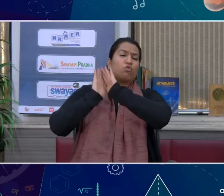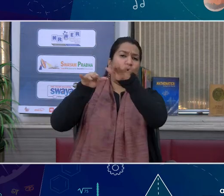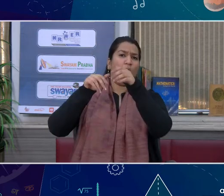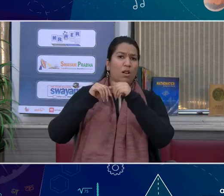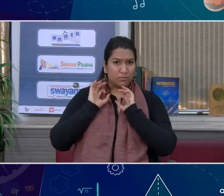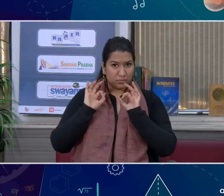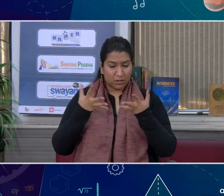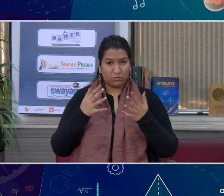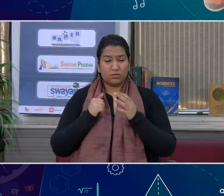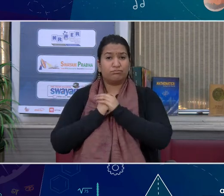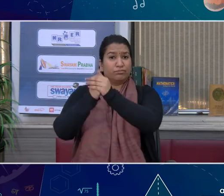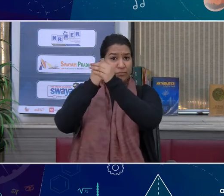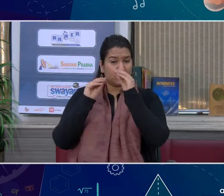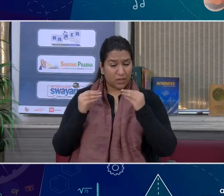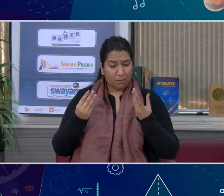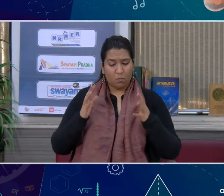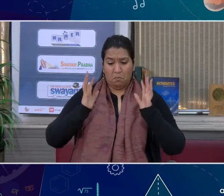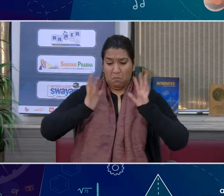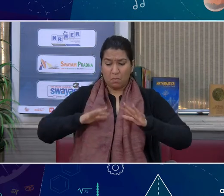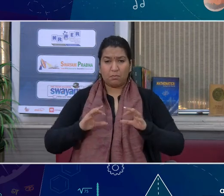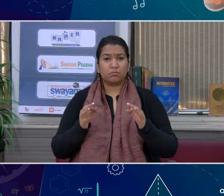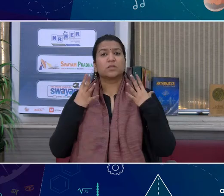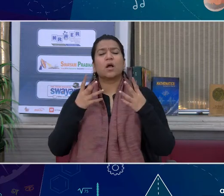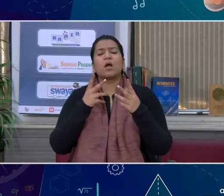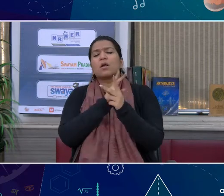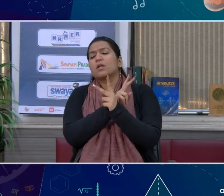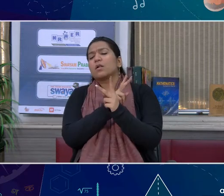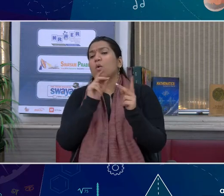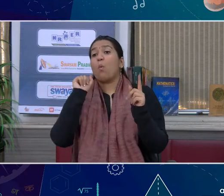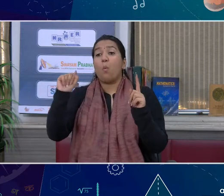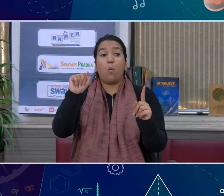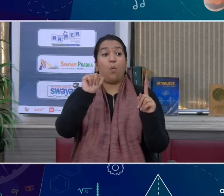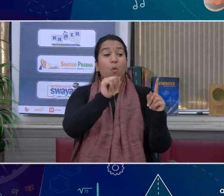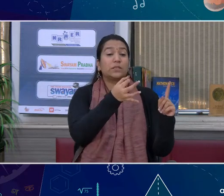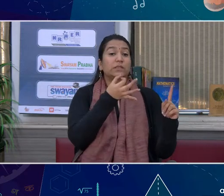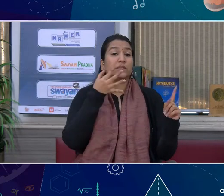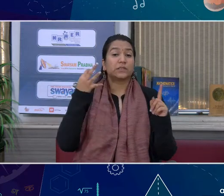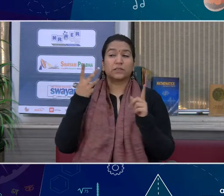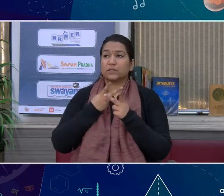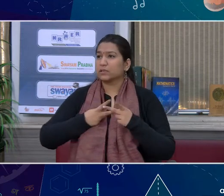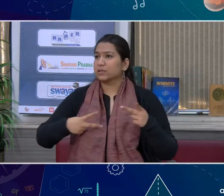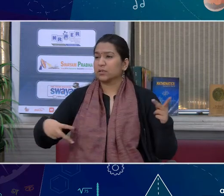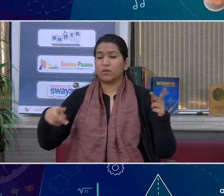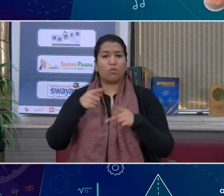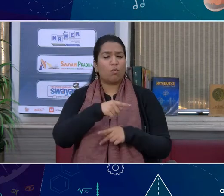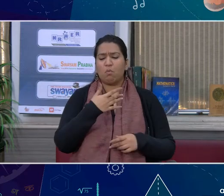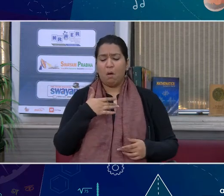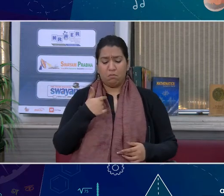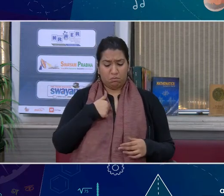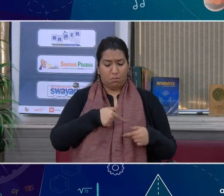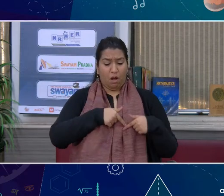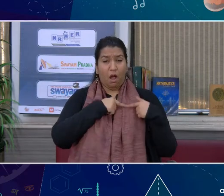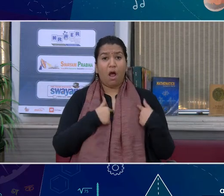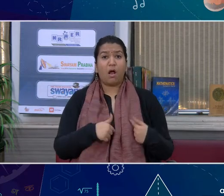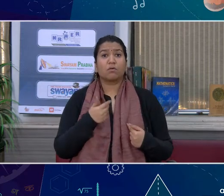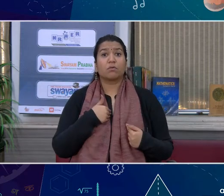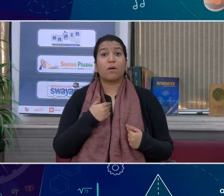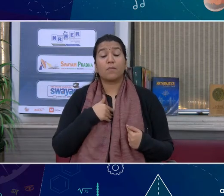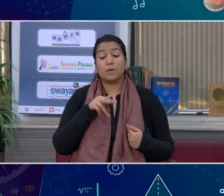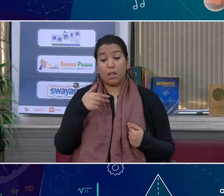में सब की अलग अलग विशेष्टा है beenक्या कविविग